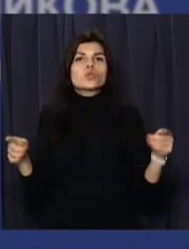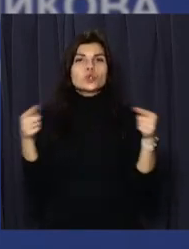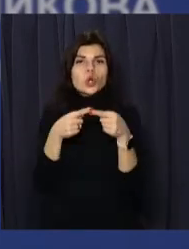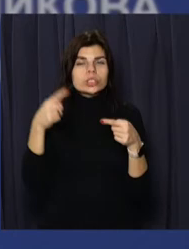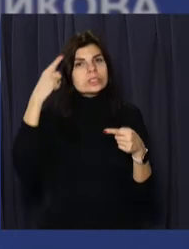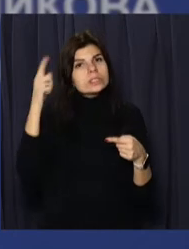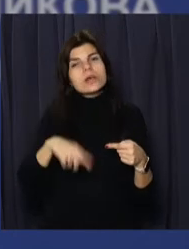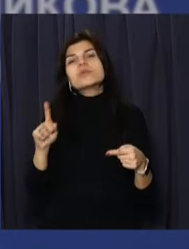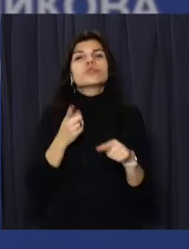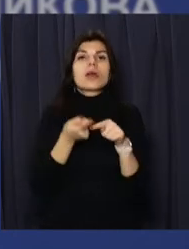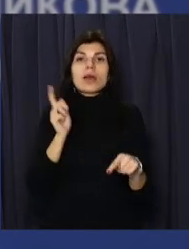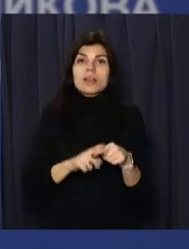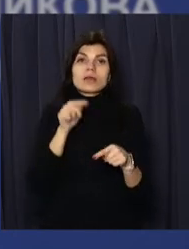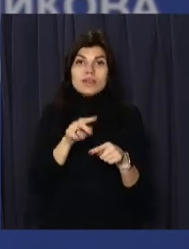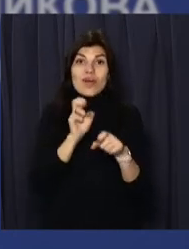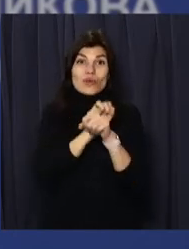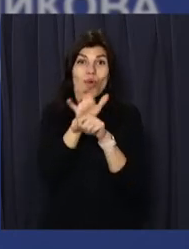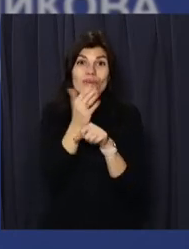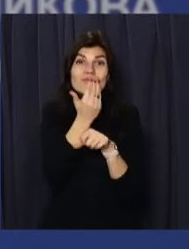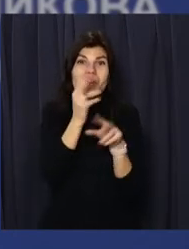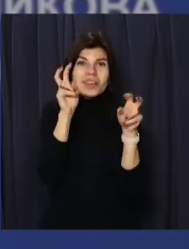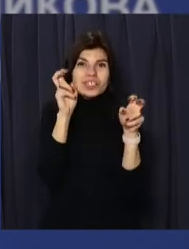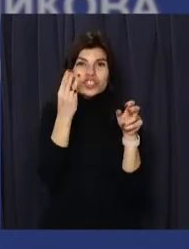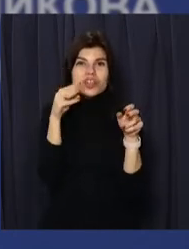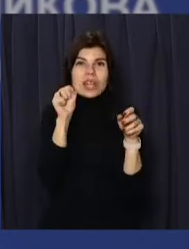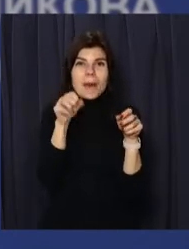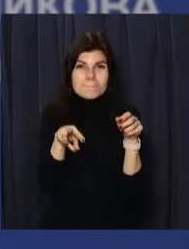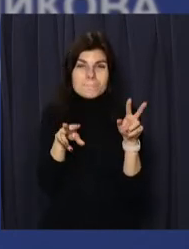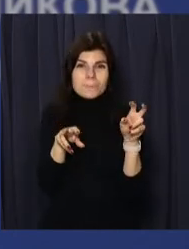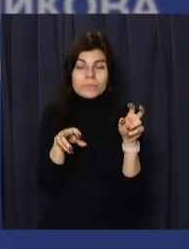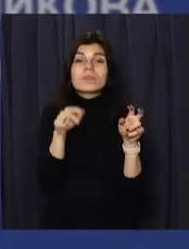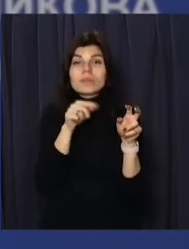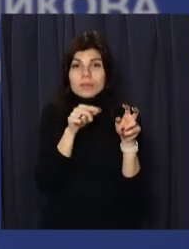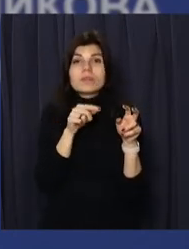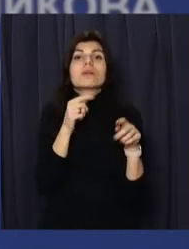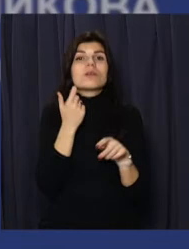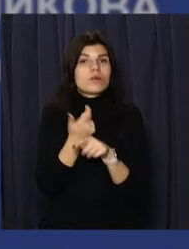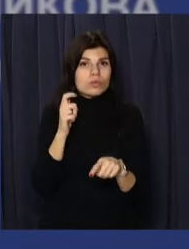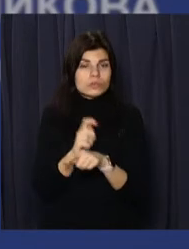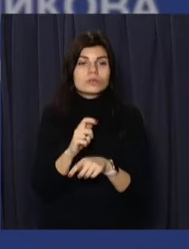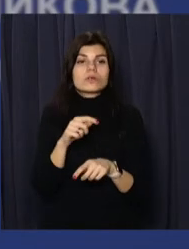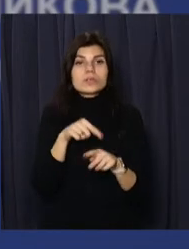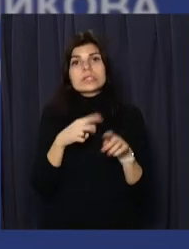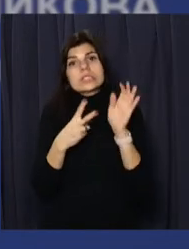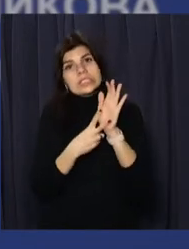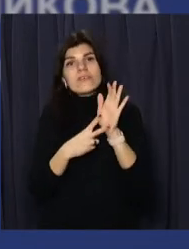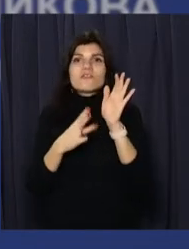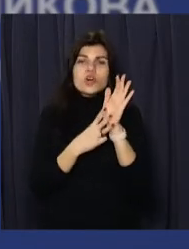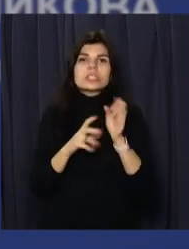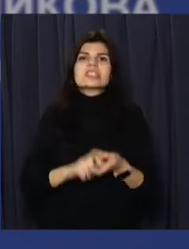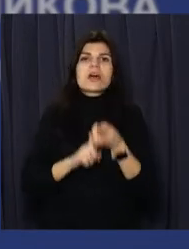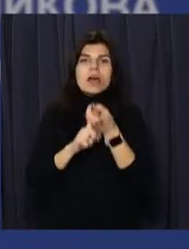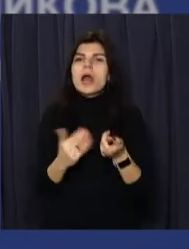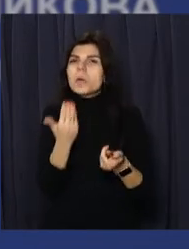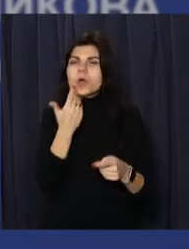що цей варіант коронавірусу, тобто омікрон, є всім вісім разів заразнішим,